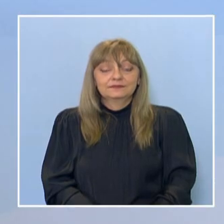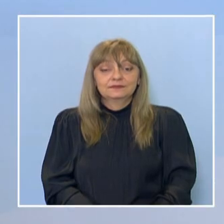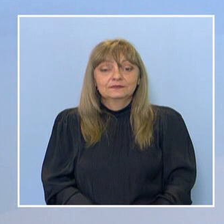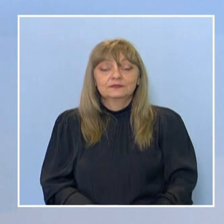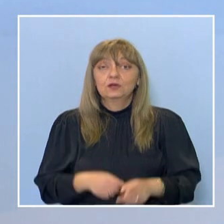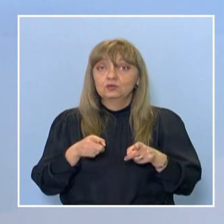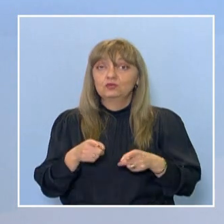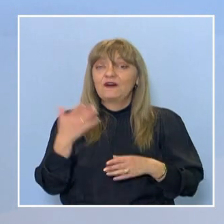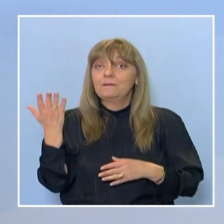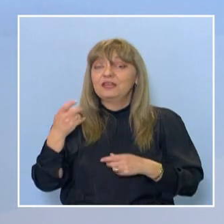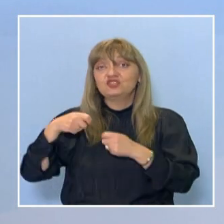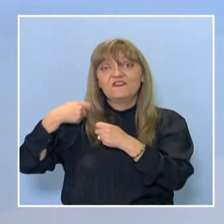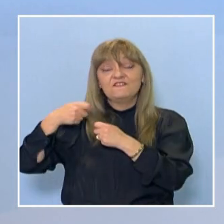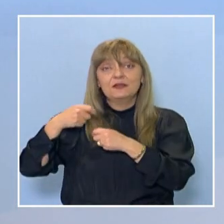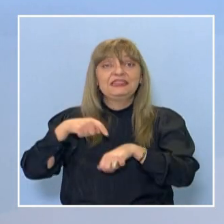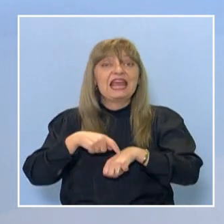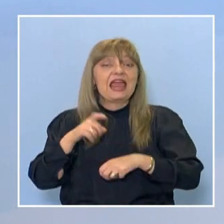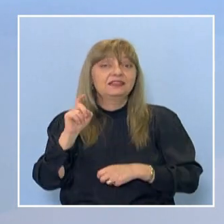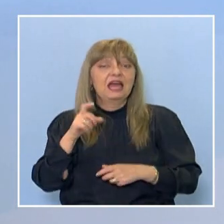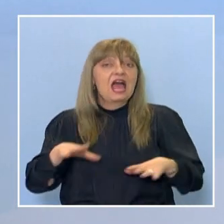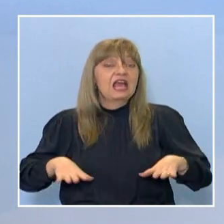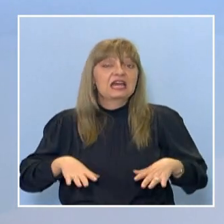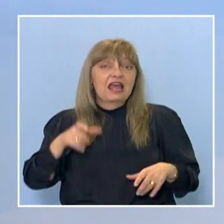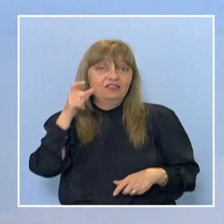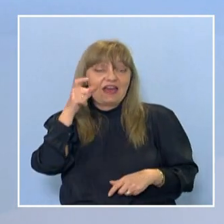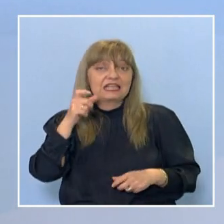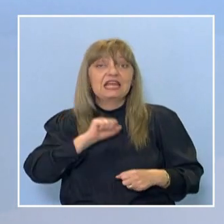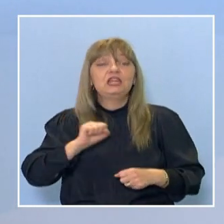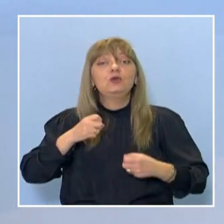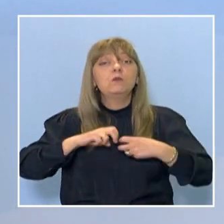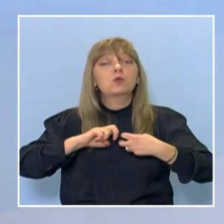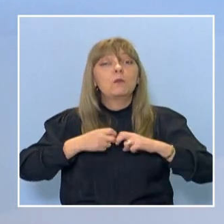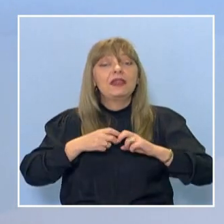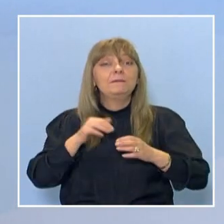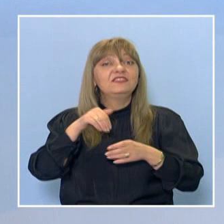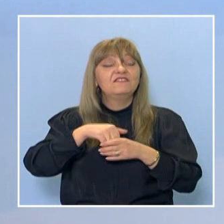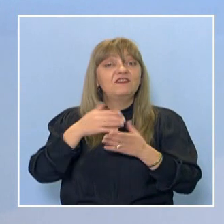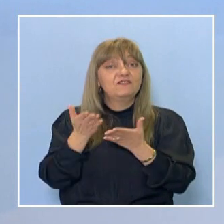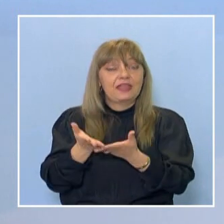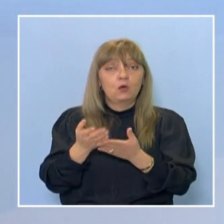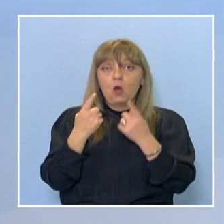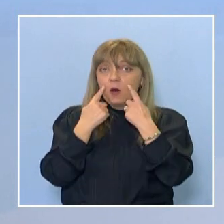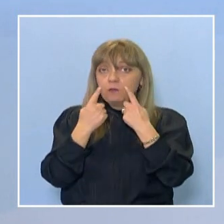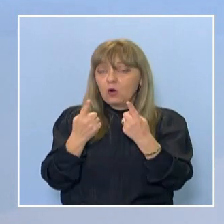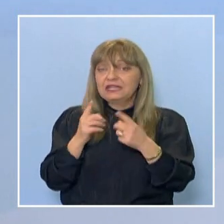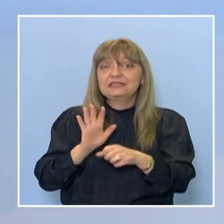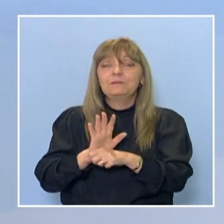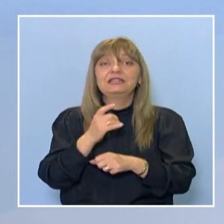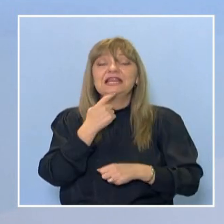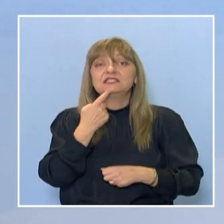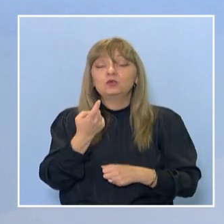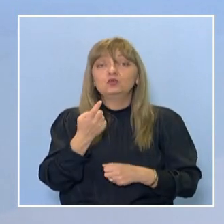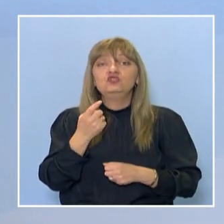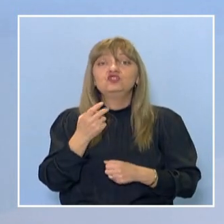Това беше филмът на Дилян Гелов в град Варна и проблемите в него. Погледът на 15-годишния ученик към градските